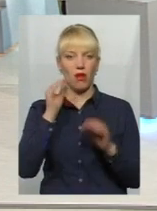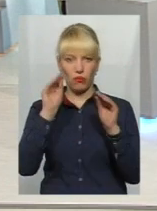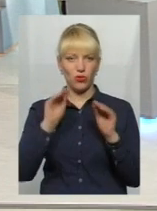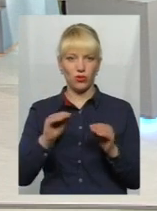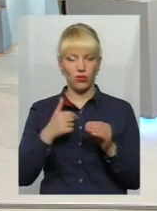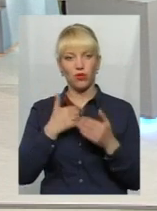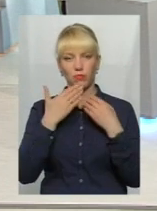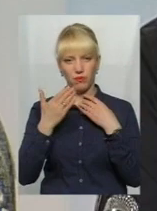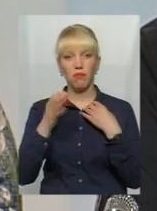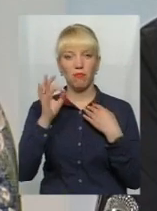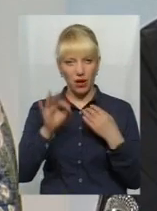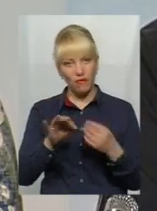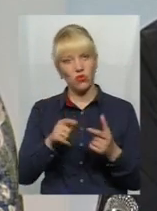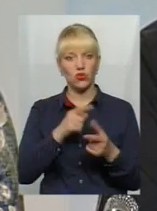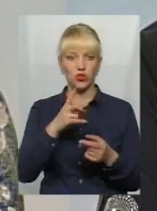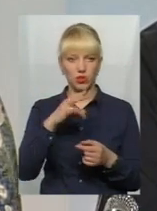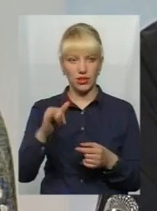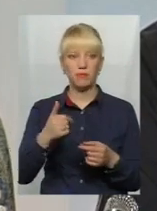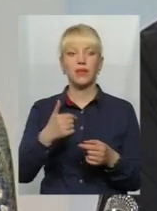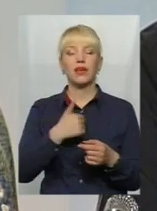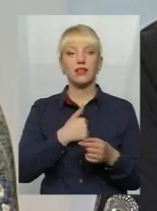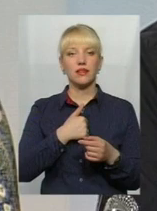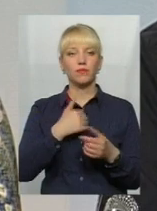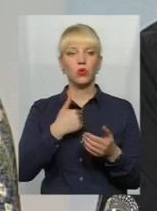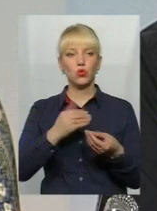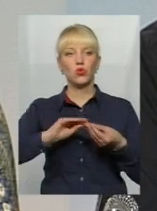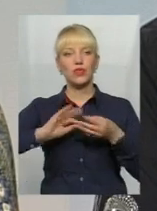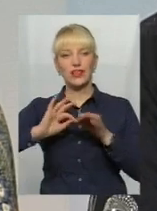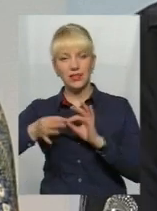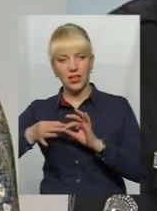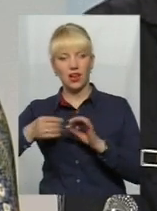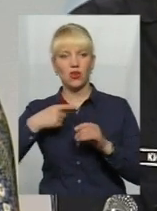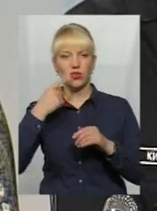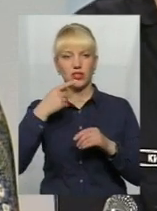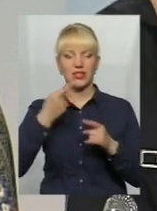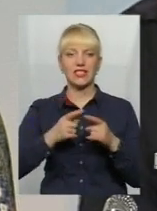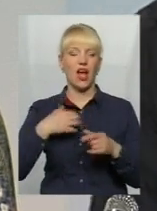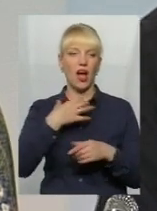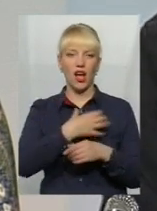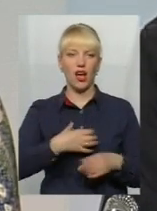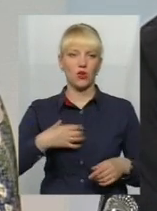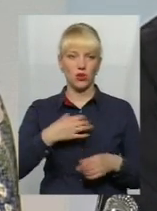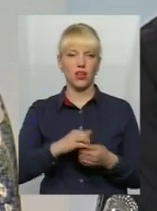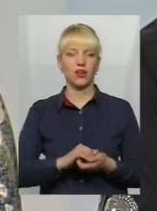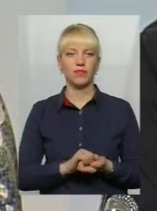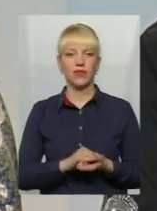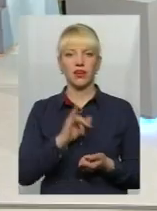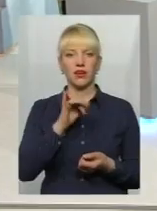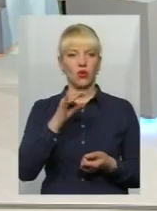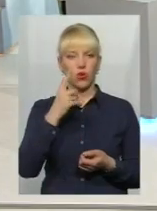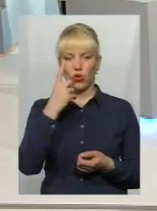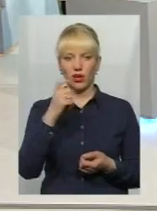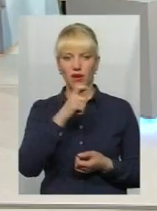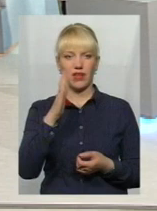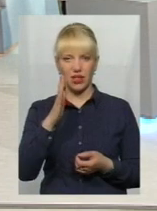Володимирович? Так, я більш детально хотів би це питання підняти, оскільки воно є актуальним і досить актуальним. одну хвилиночку. Зараз ми